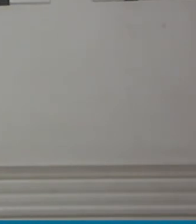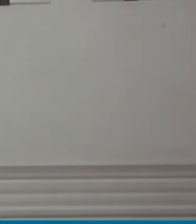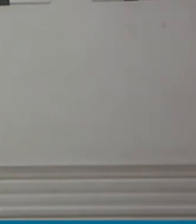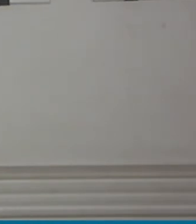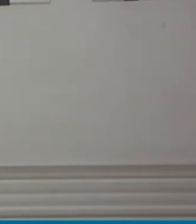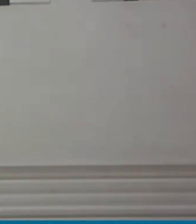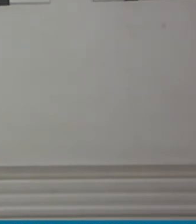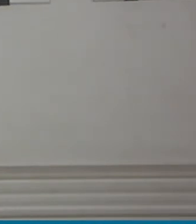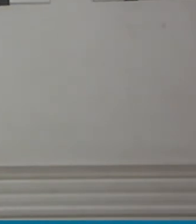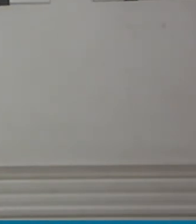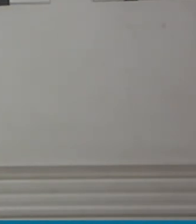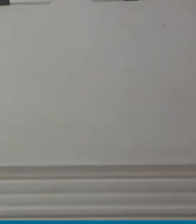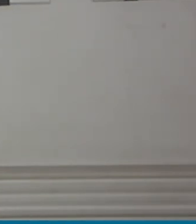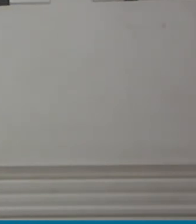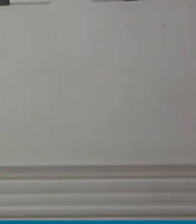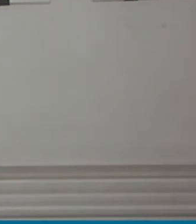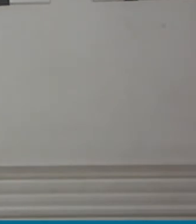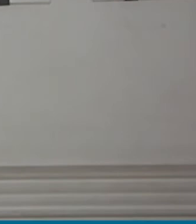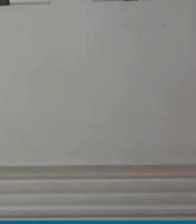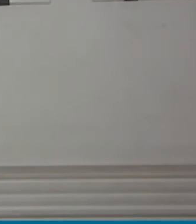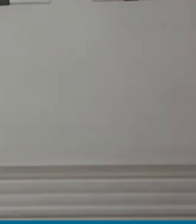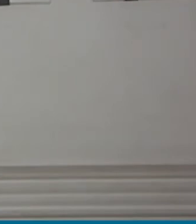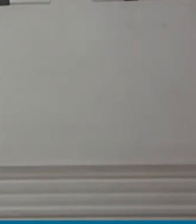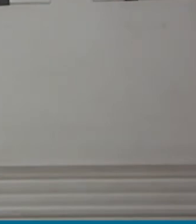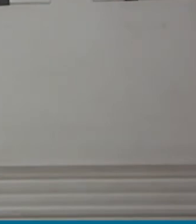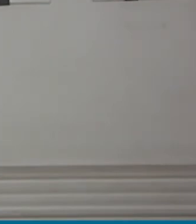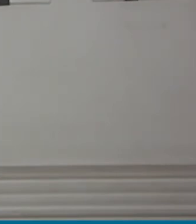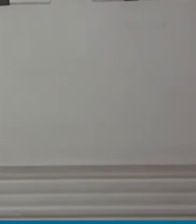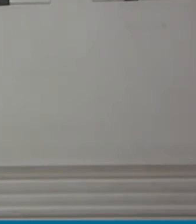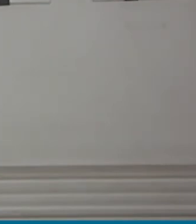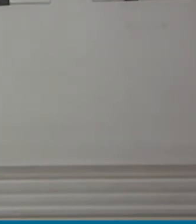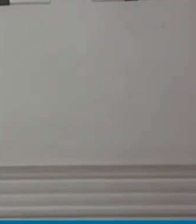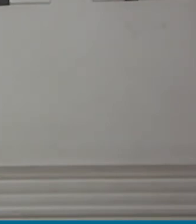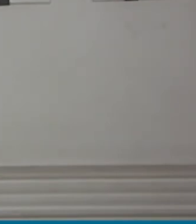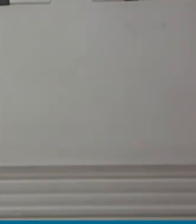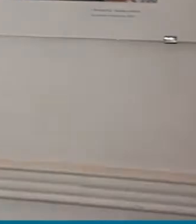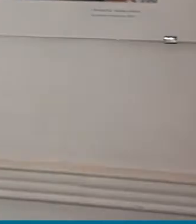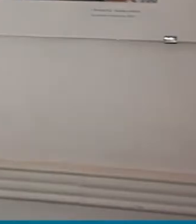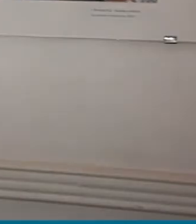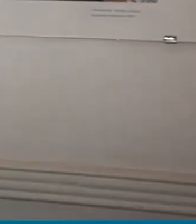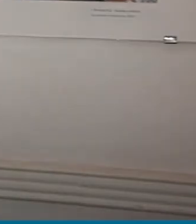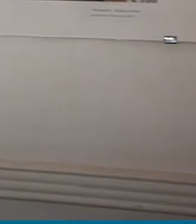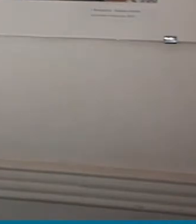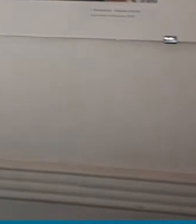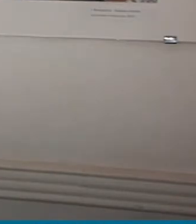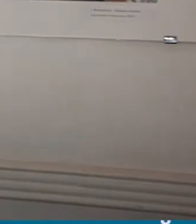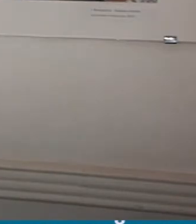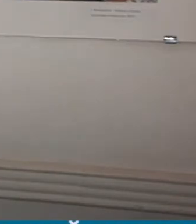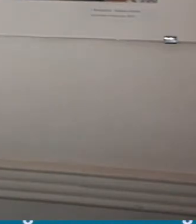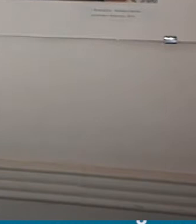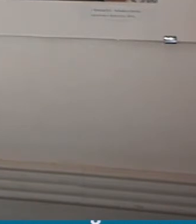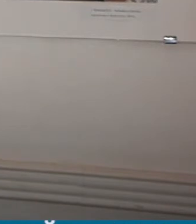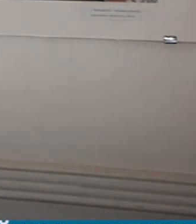яка з ним случилась, ми рішили, ми зразу рішили, що потрібно обязательно організувати і яким-то образом помість. Просто неверодний случай,